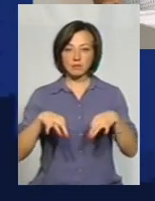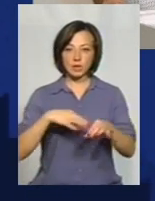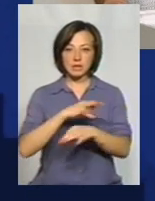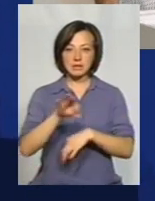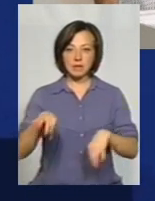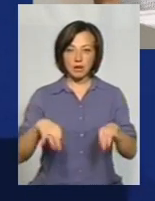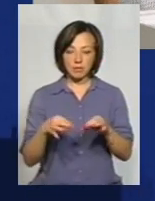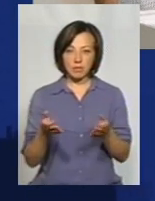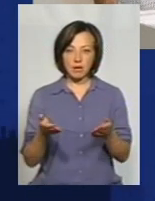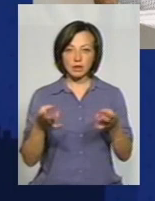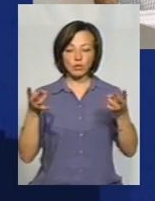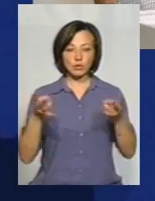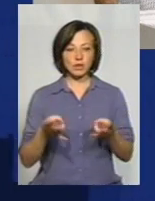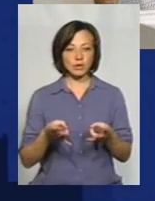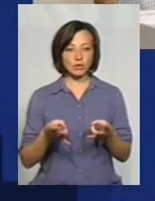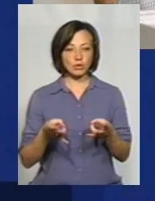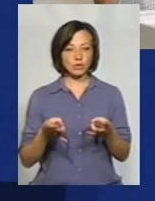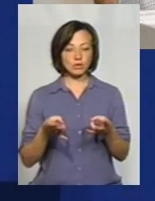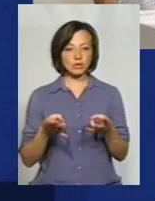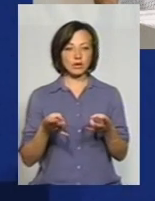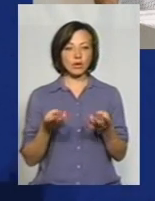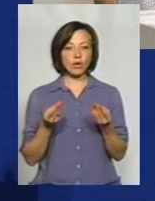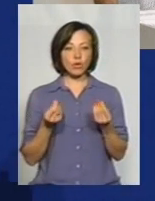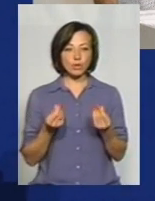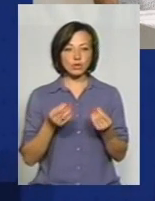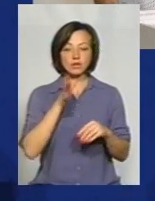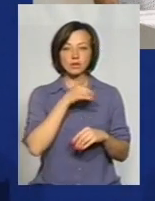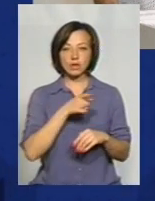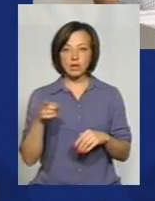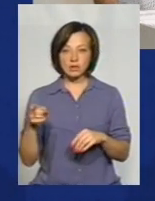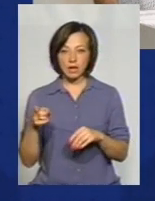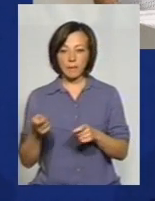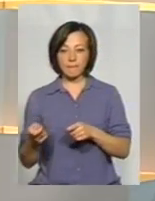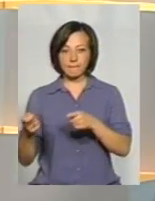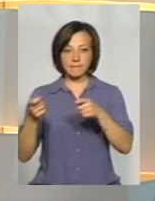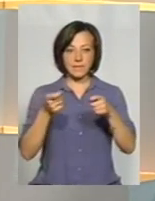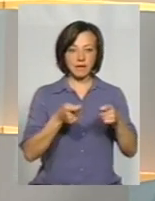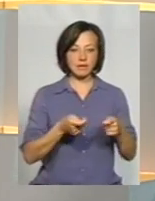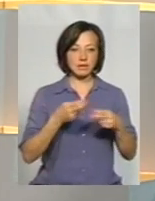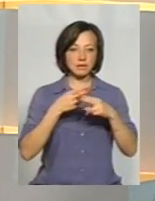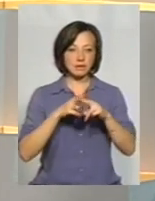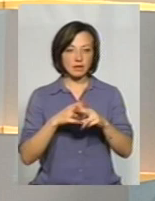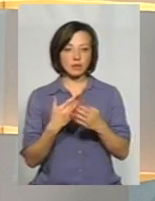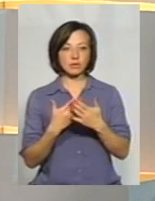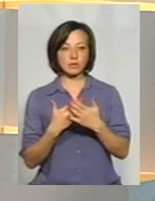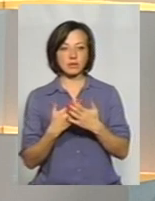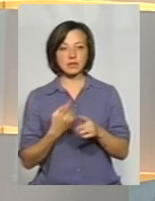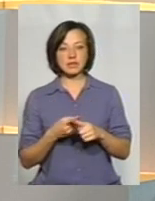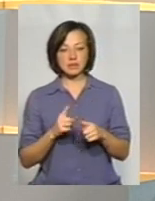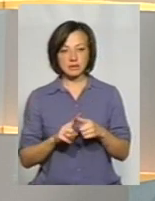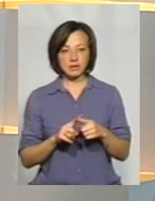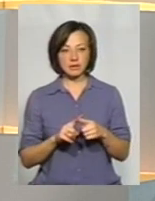необхідно коштів і часу для перебазування, і це